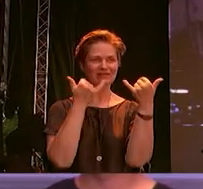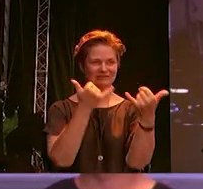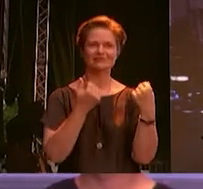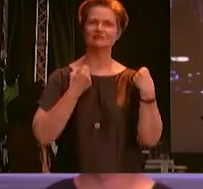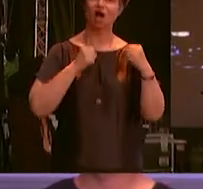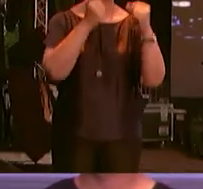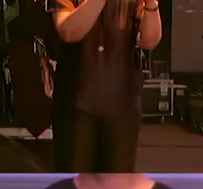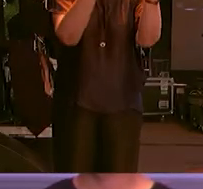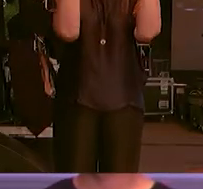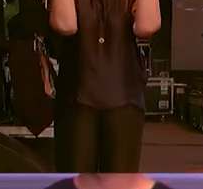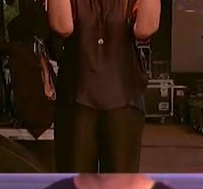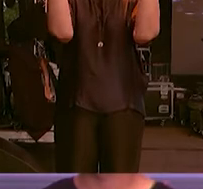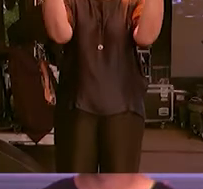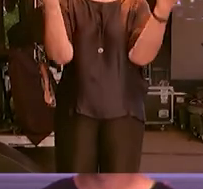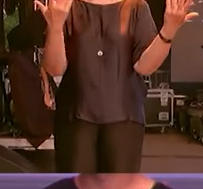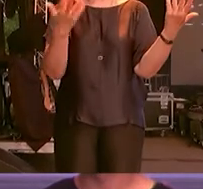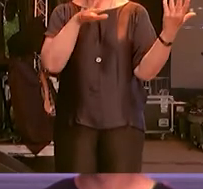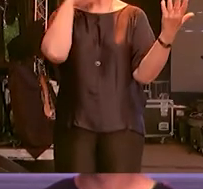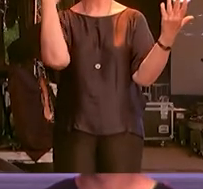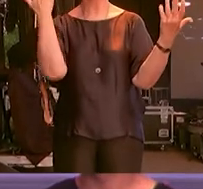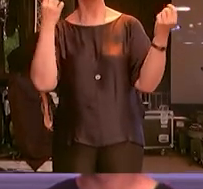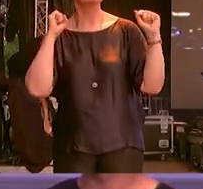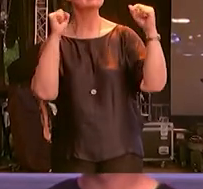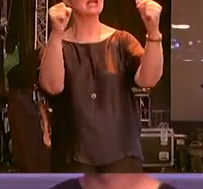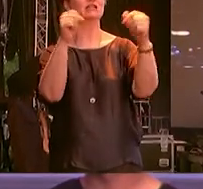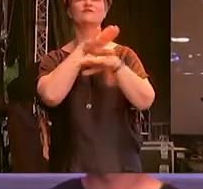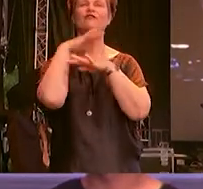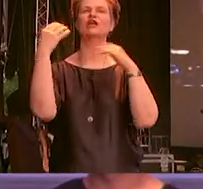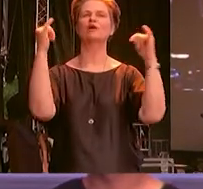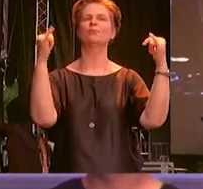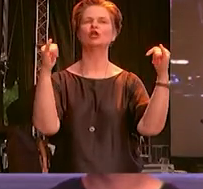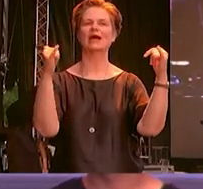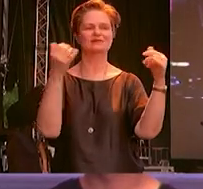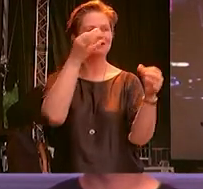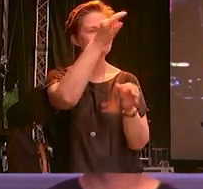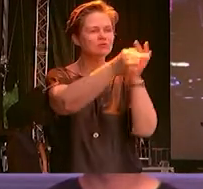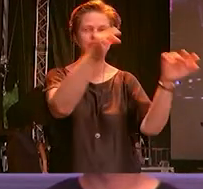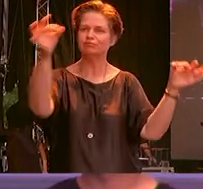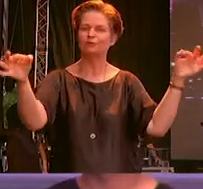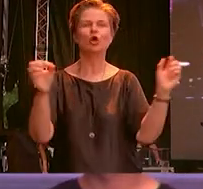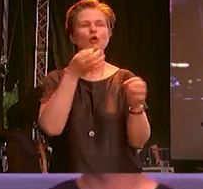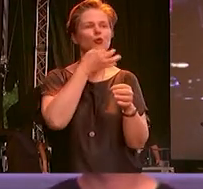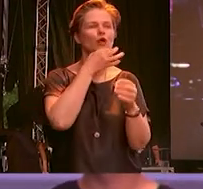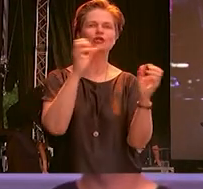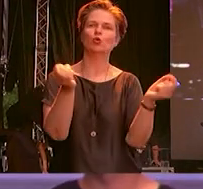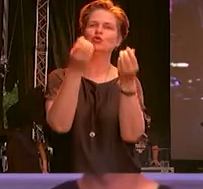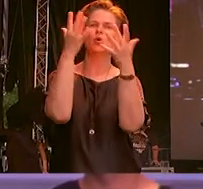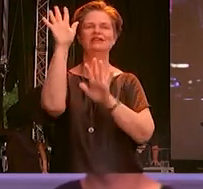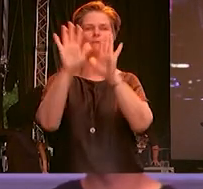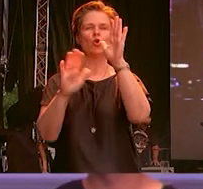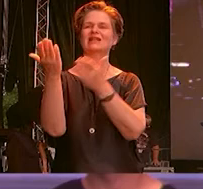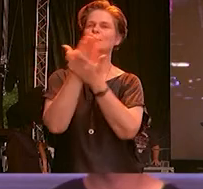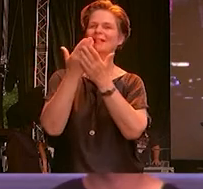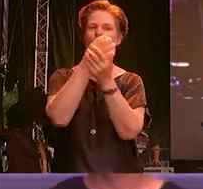Engagement ist. Das der vielen Initiativen und Projekte, die sich vor Ort einsetzen in der Jugend, Kultur, Demokratie und